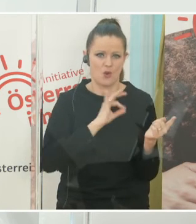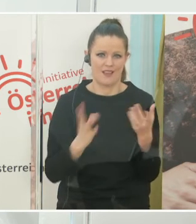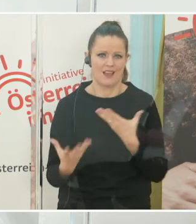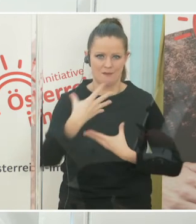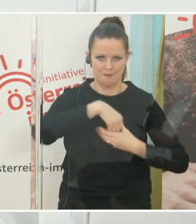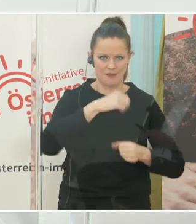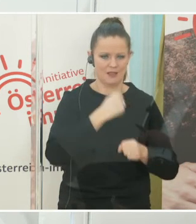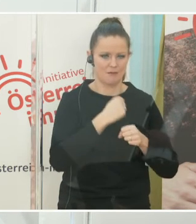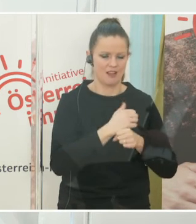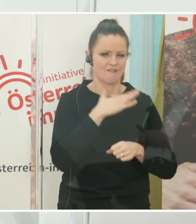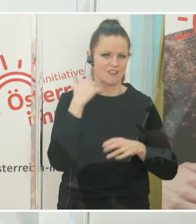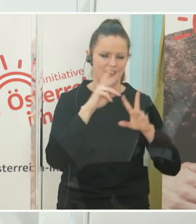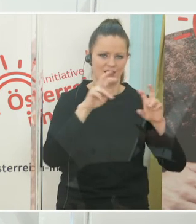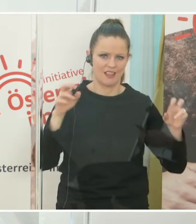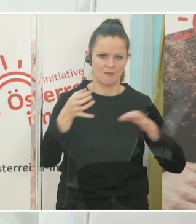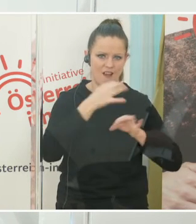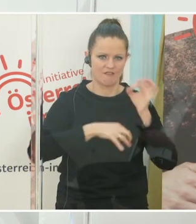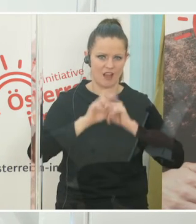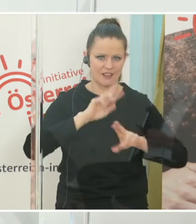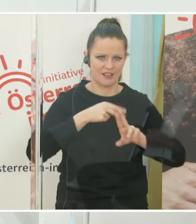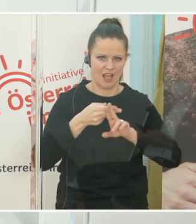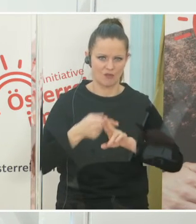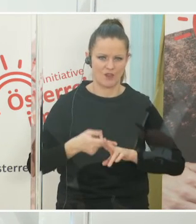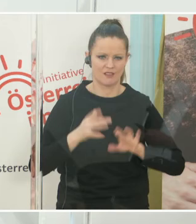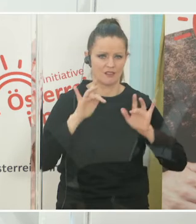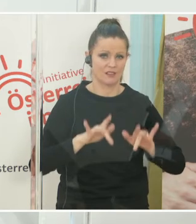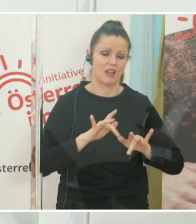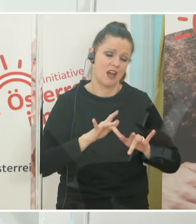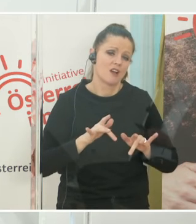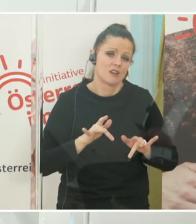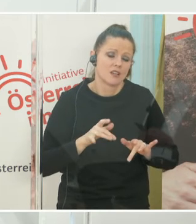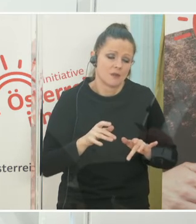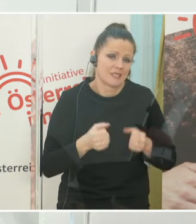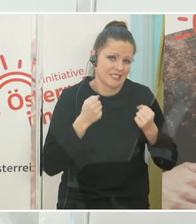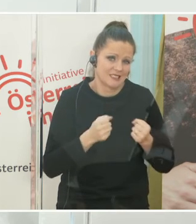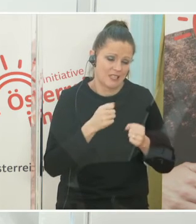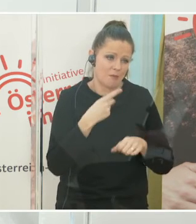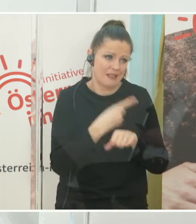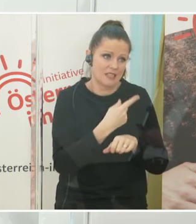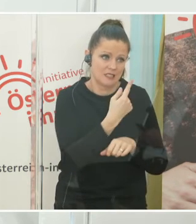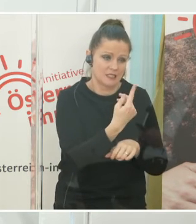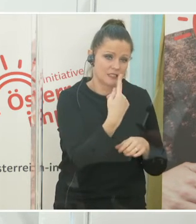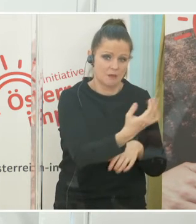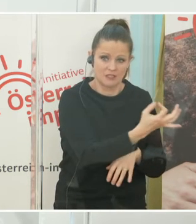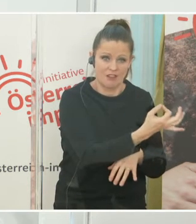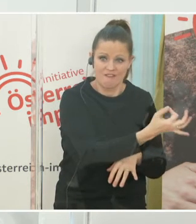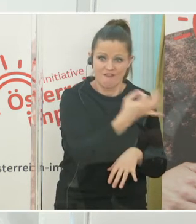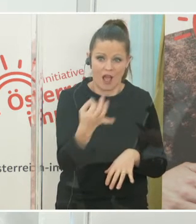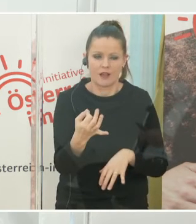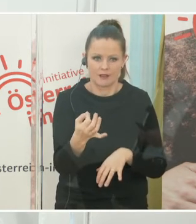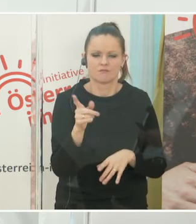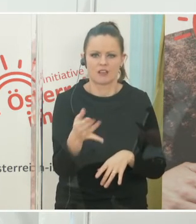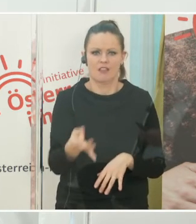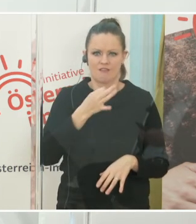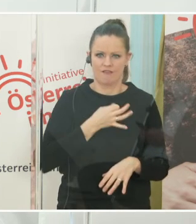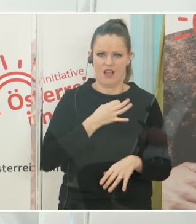Fragen beantwortet, die auch ihre Patienten stellen und wo man sich sozusagen da auch mit einer Zunge